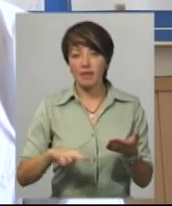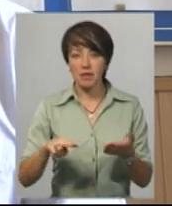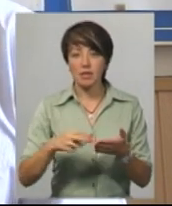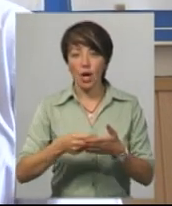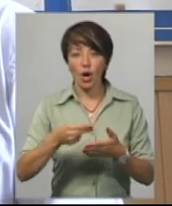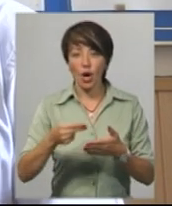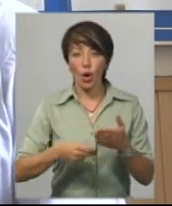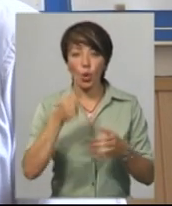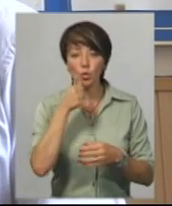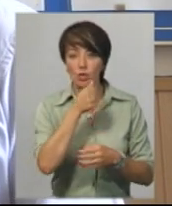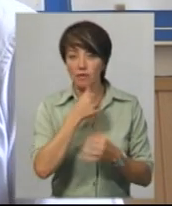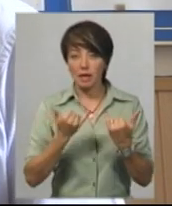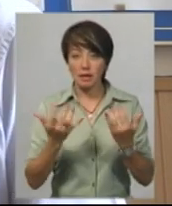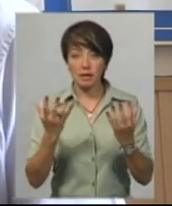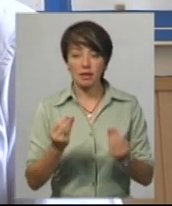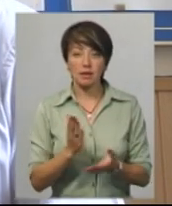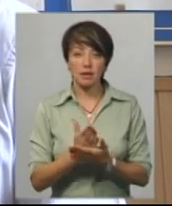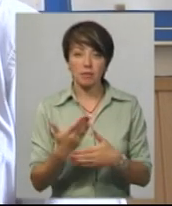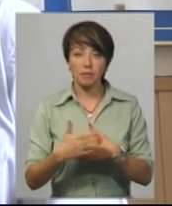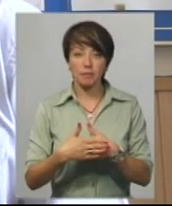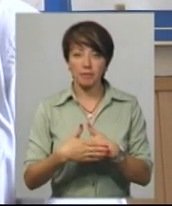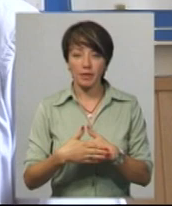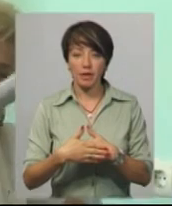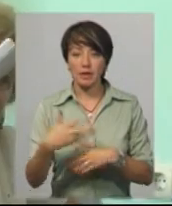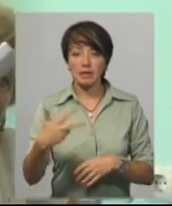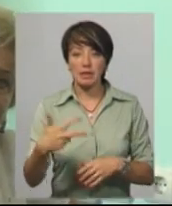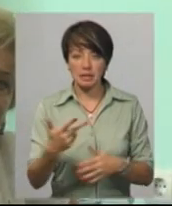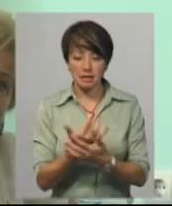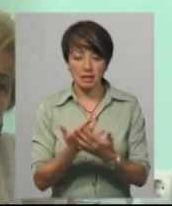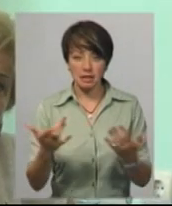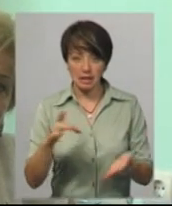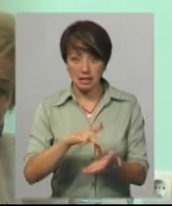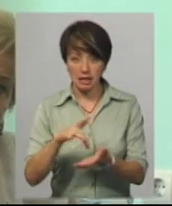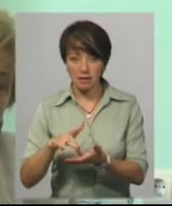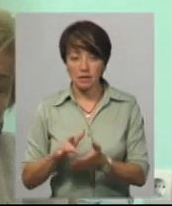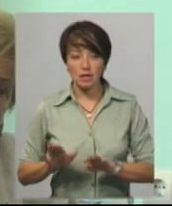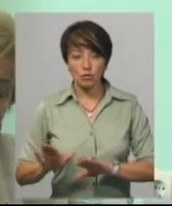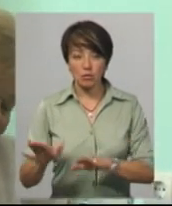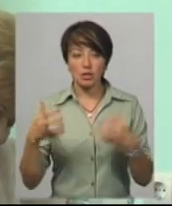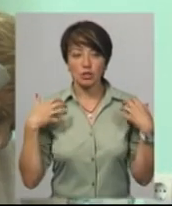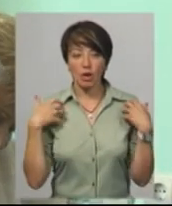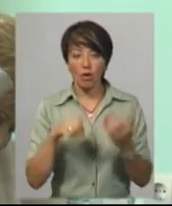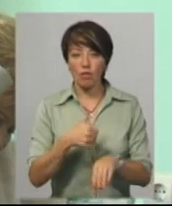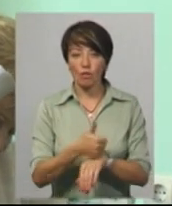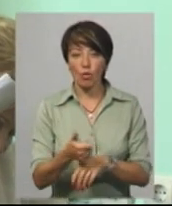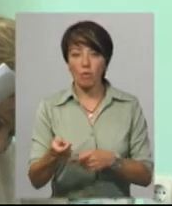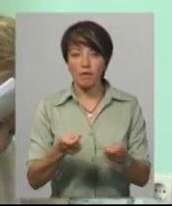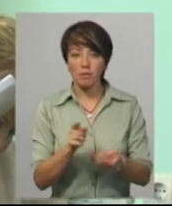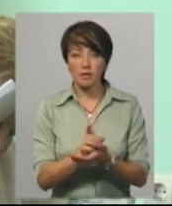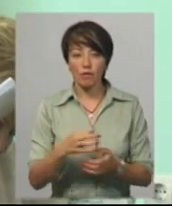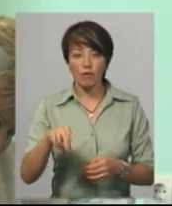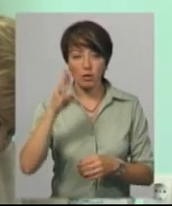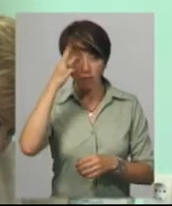ключів. На даний момент їх є близько до 30. Заступниця начальника головного управління пенсійного фонду України у